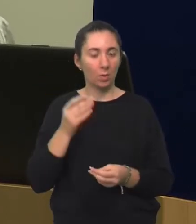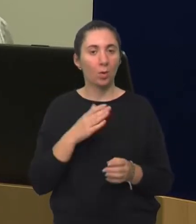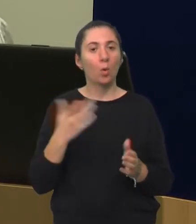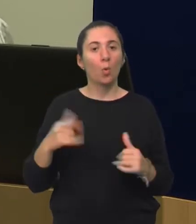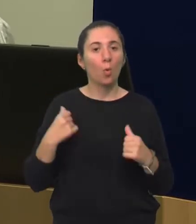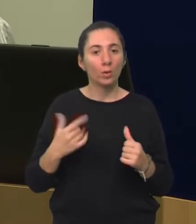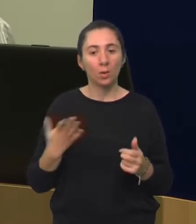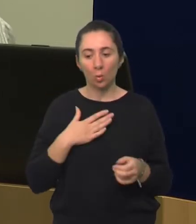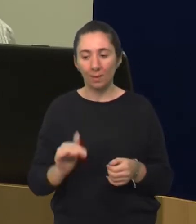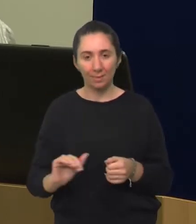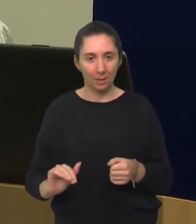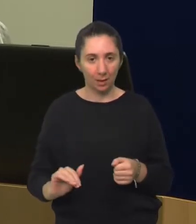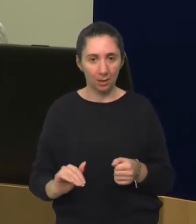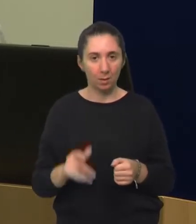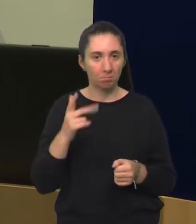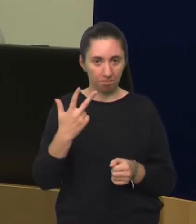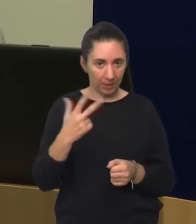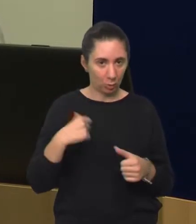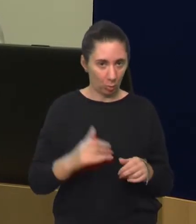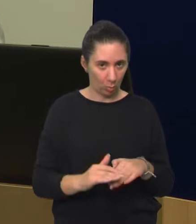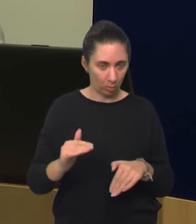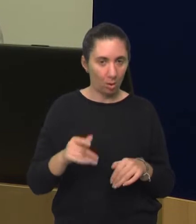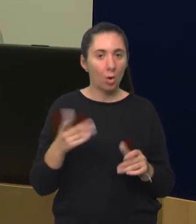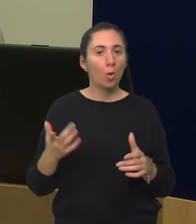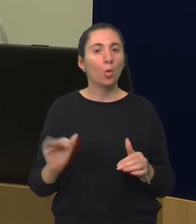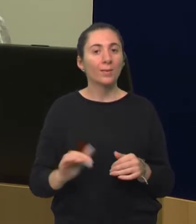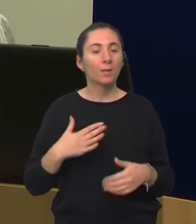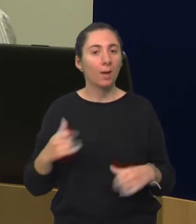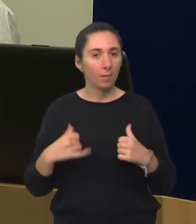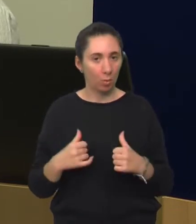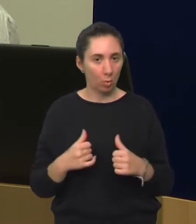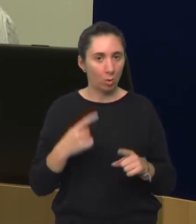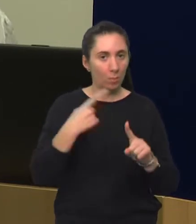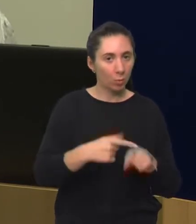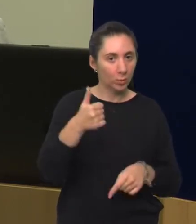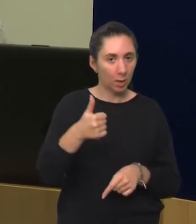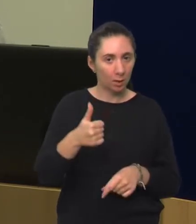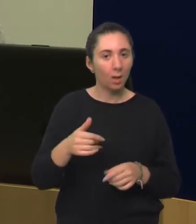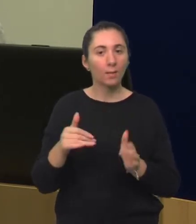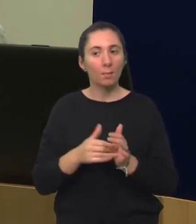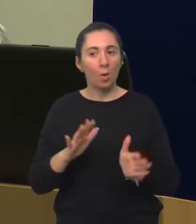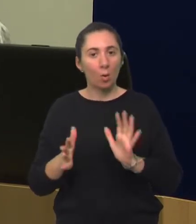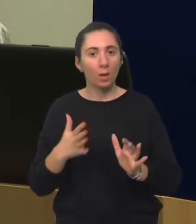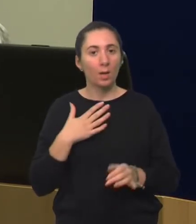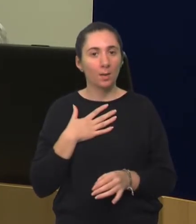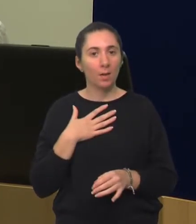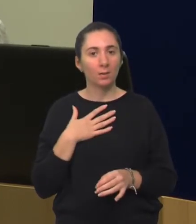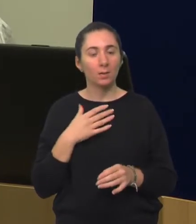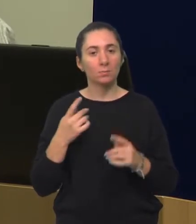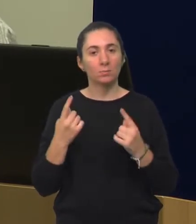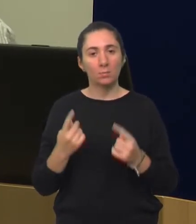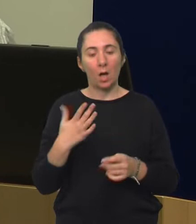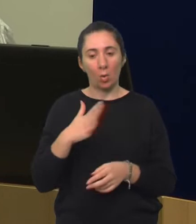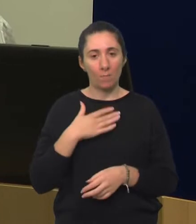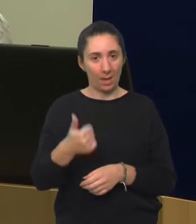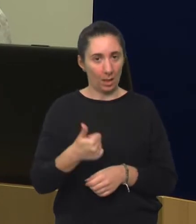Onoliko godina koliko djete ima, govorim do treće godine, dakle, onoliko godina koliko djete ima, plus jedan, toliko bi otprilike trebalo imati složenju rečenicu. Znači,